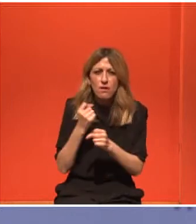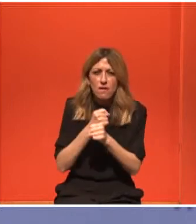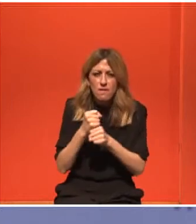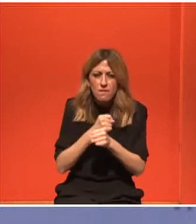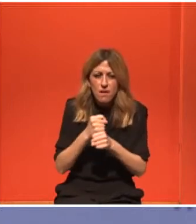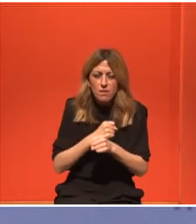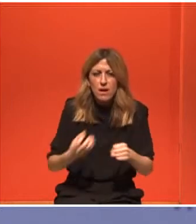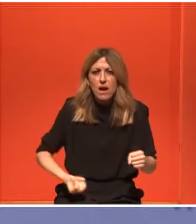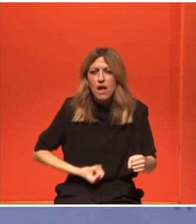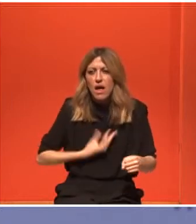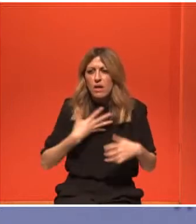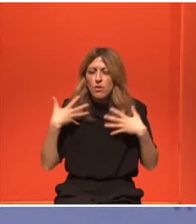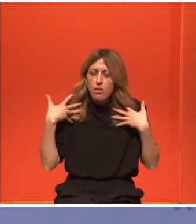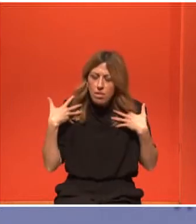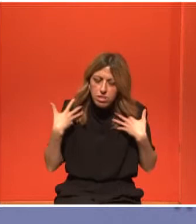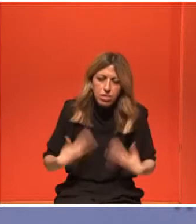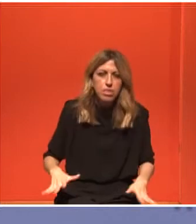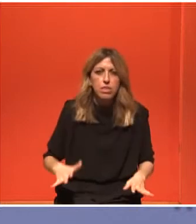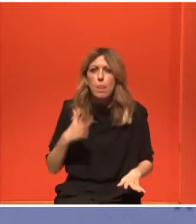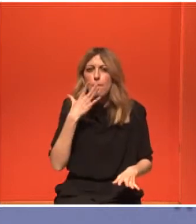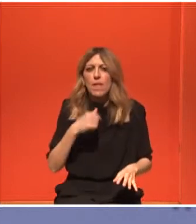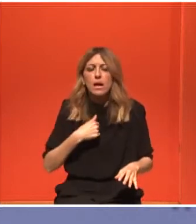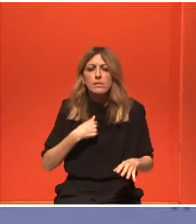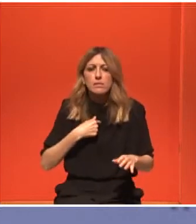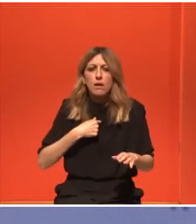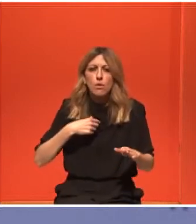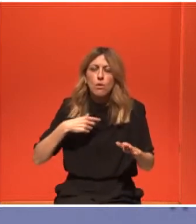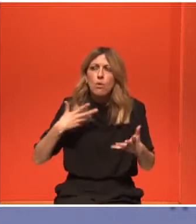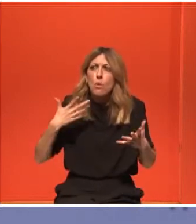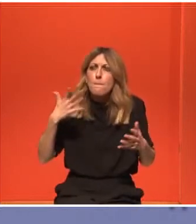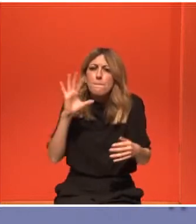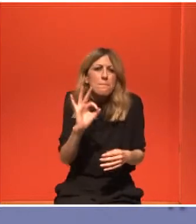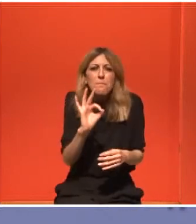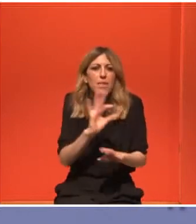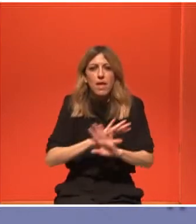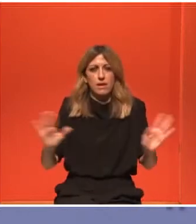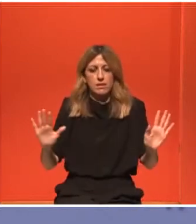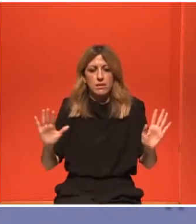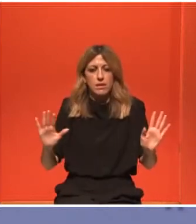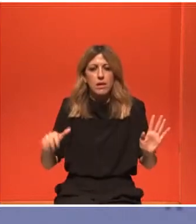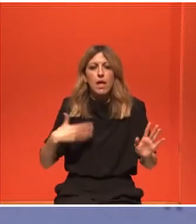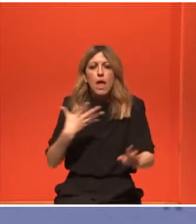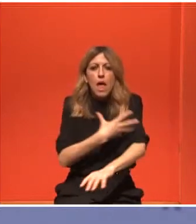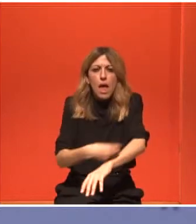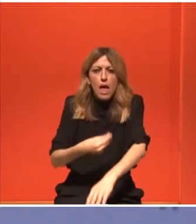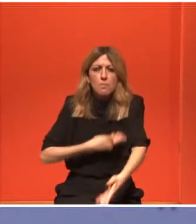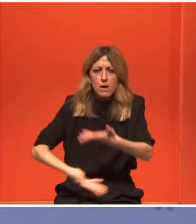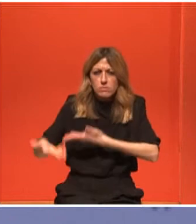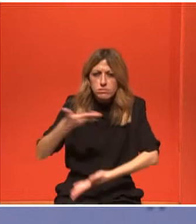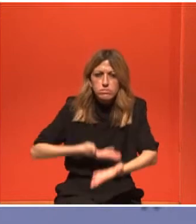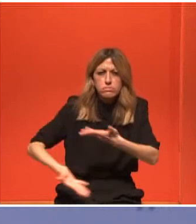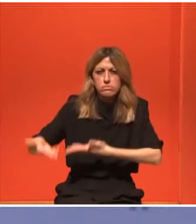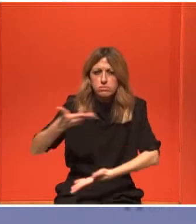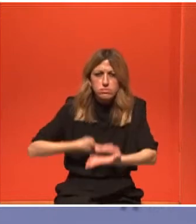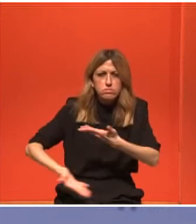Κάθε μήνα μηδένιζα. Και ξανά αίμα, ημοπετάλια, μεταγγίσεις. Γίνεται αυτό κάθε φορά. Και μένεις